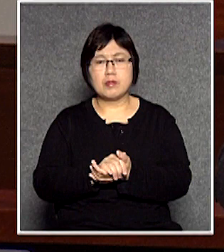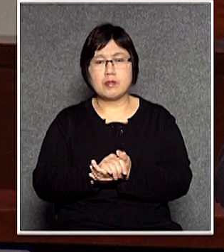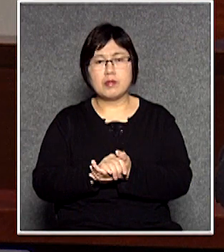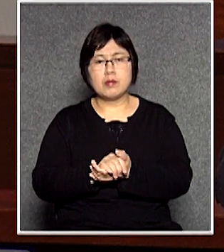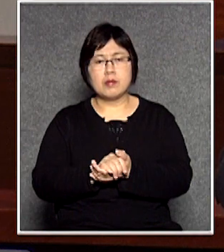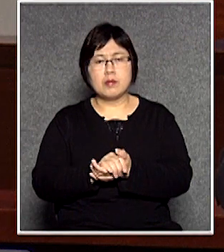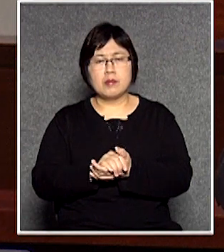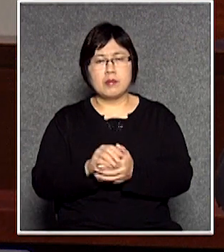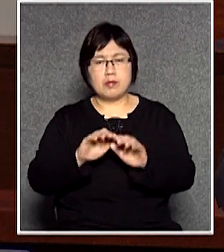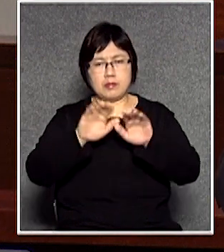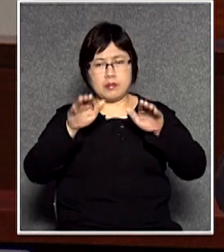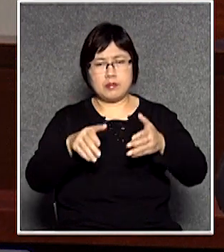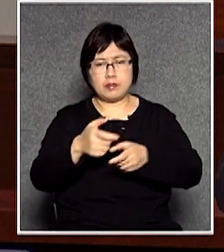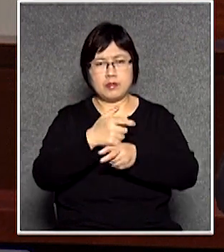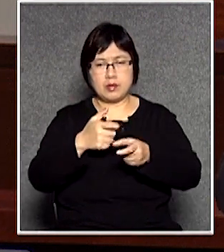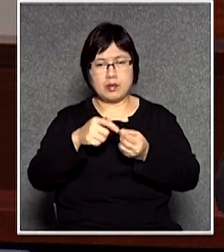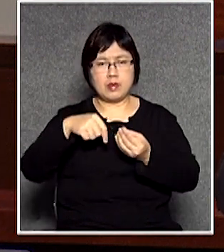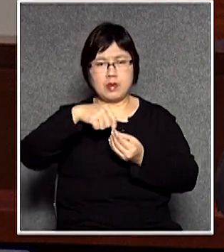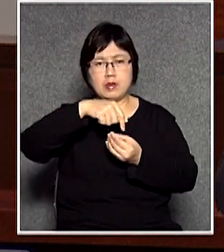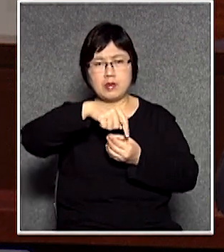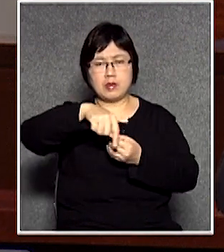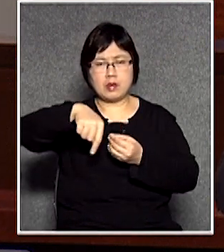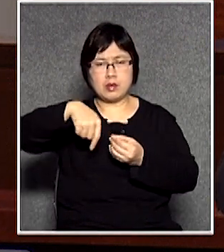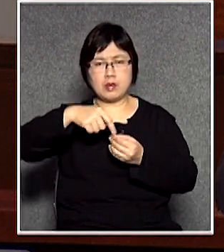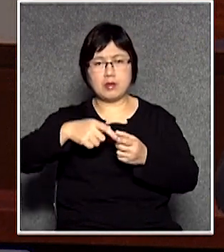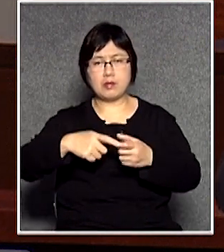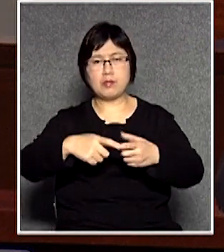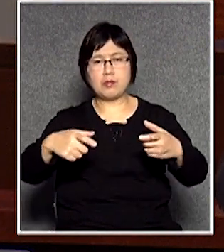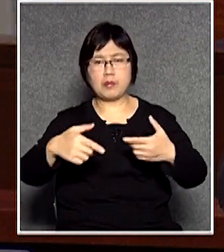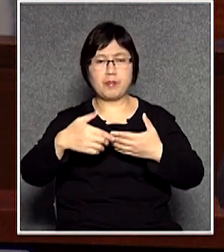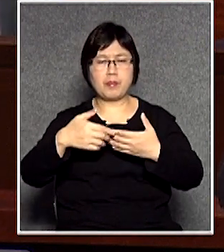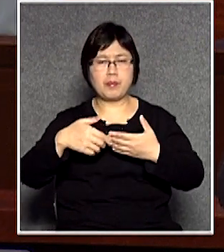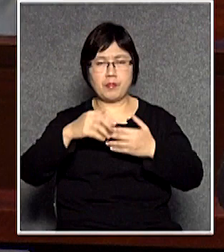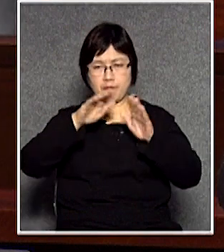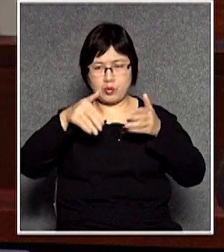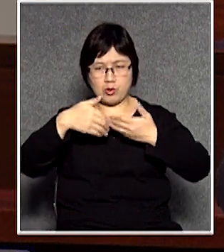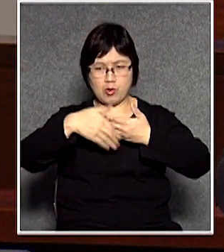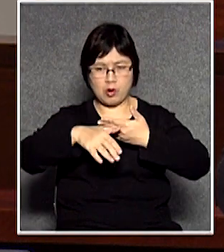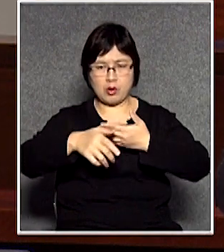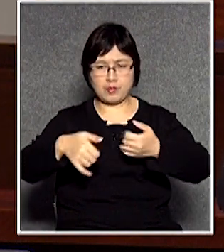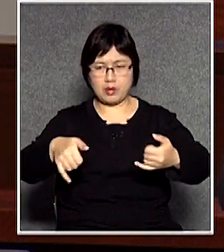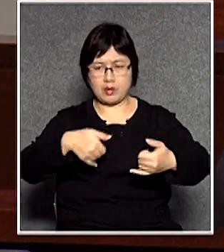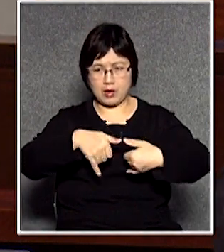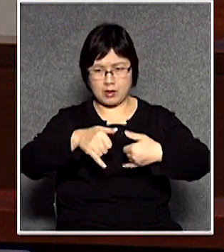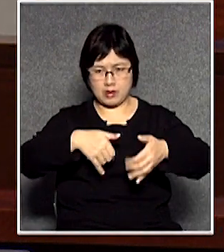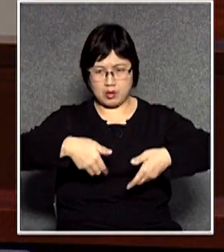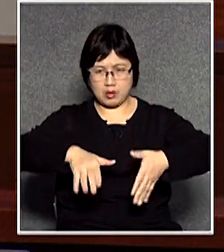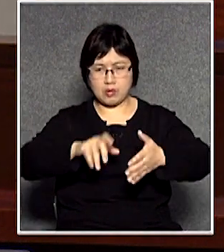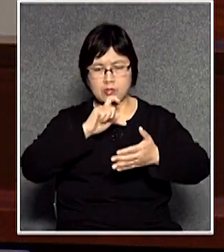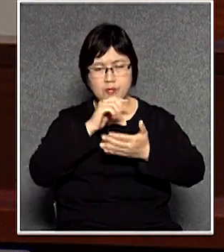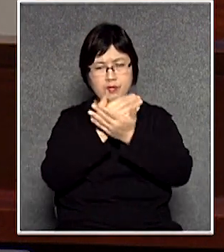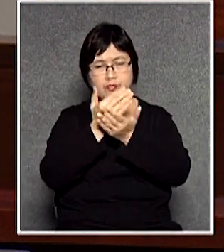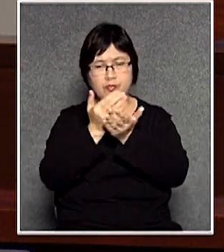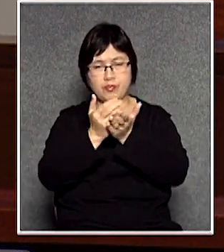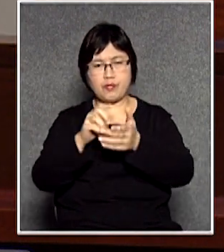商戶將那個經營範圍擴展到店舖門外的行人道上亦都有很多不同的形式對不對